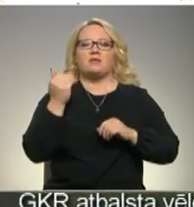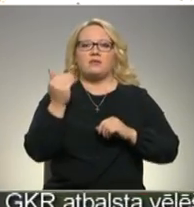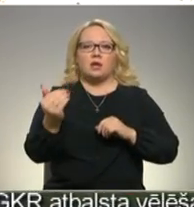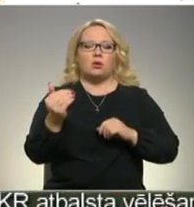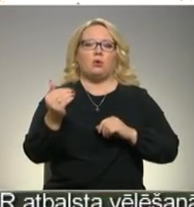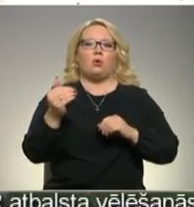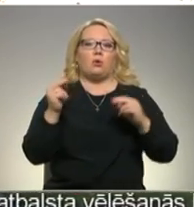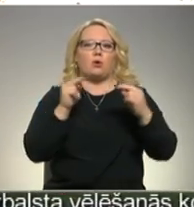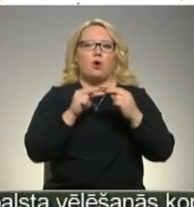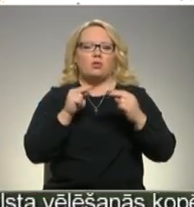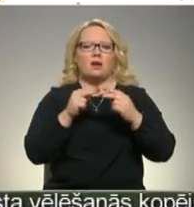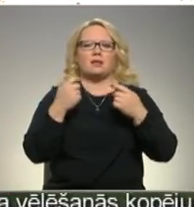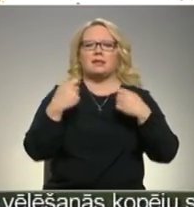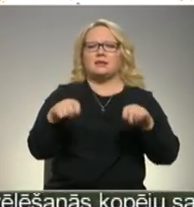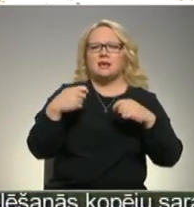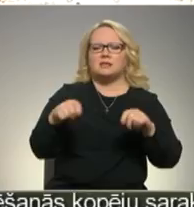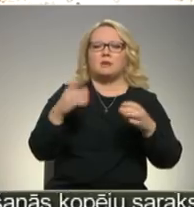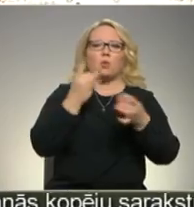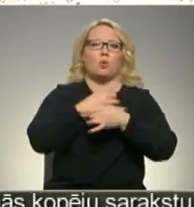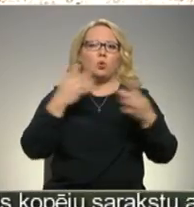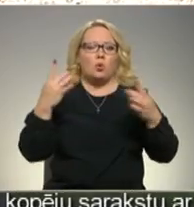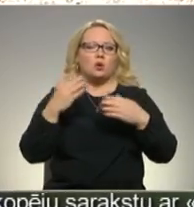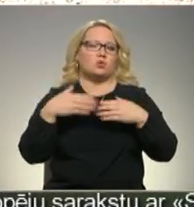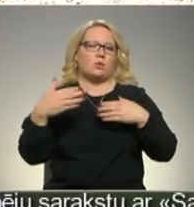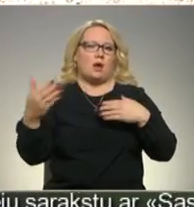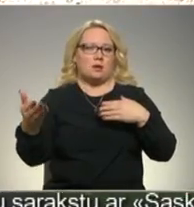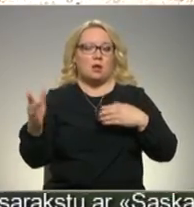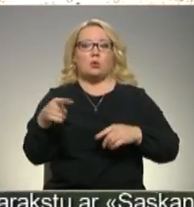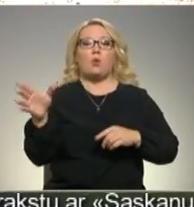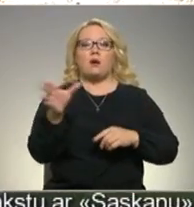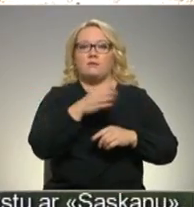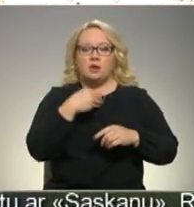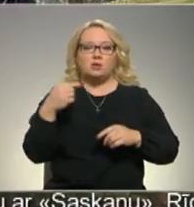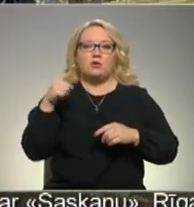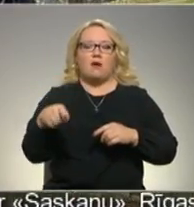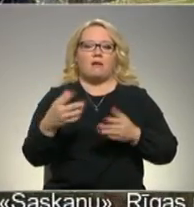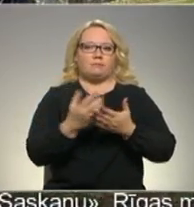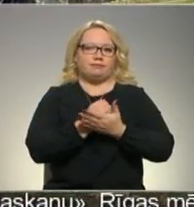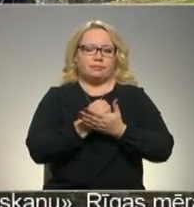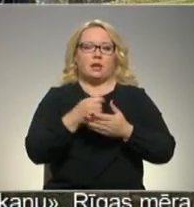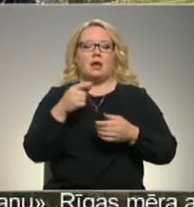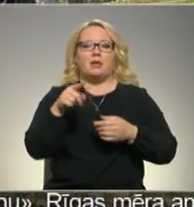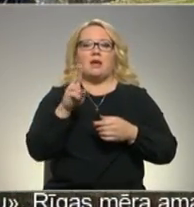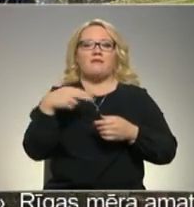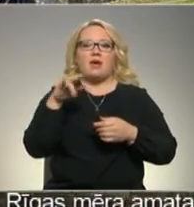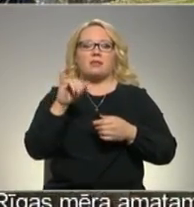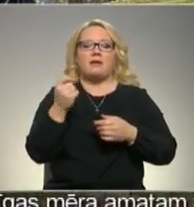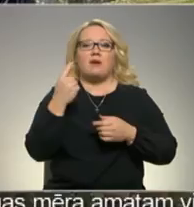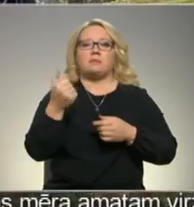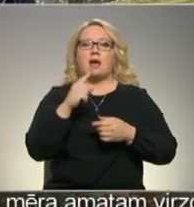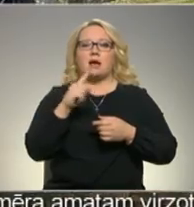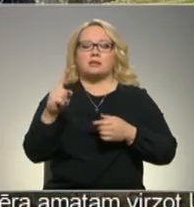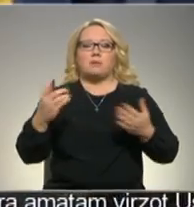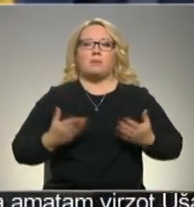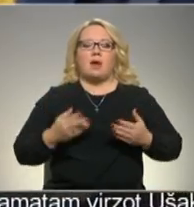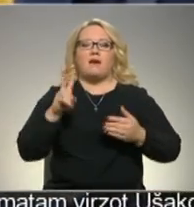kontaktiem tirsnieciskajiem kultūras un tā tālāk. To visu doda arheoloģiski izrakumi. Vendi 11. gadsimtā Latvija apnešies